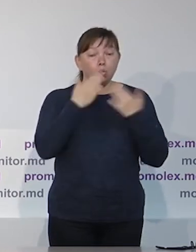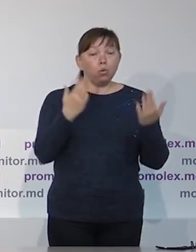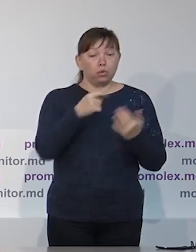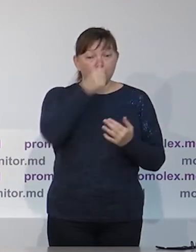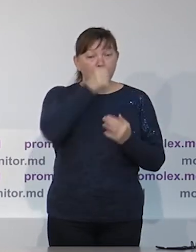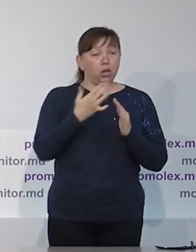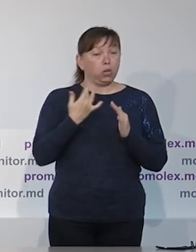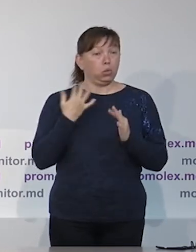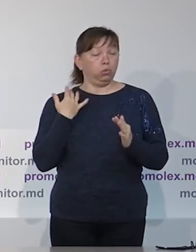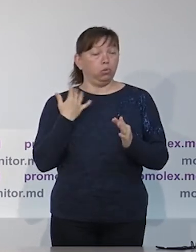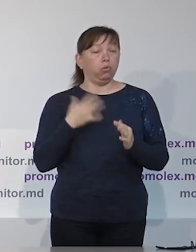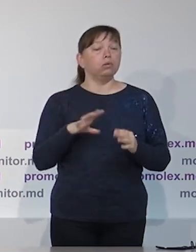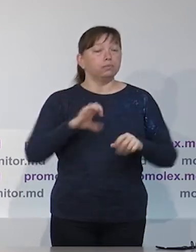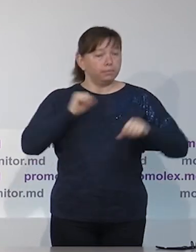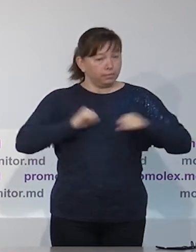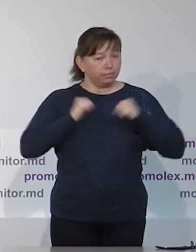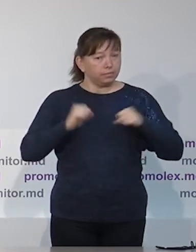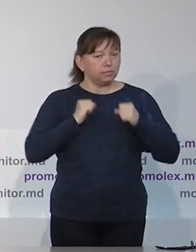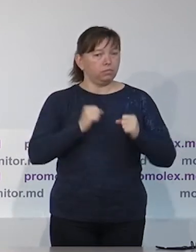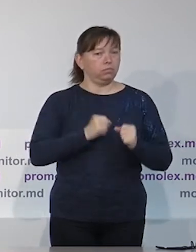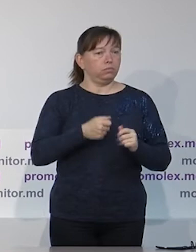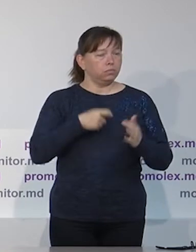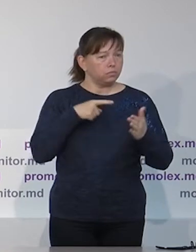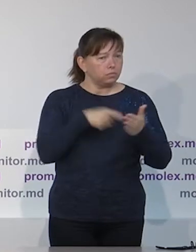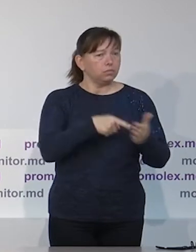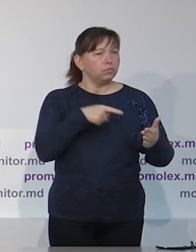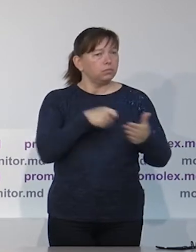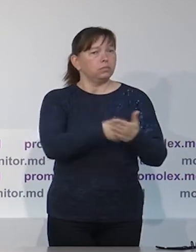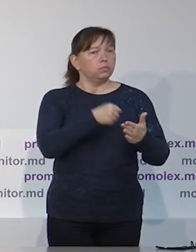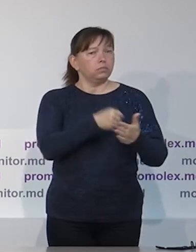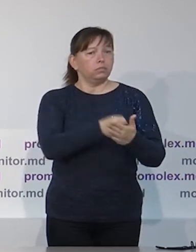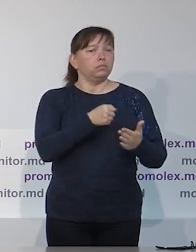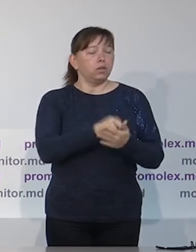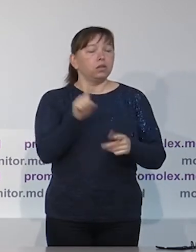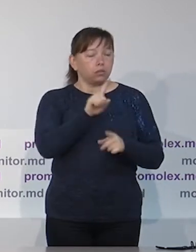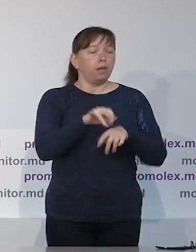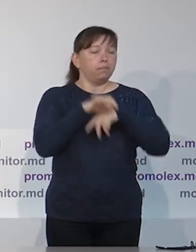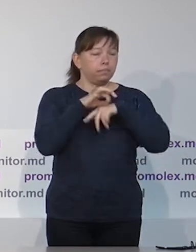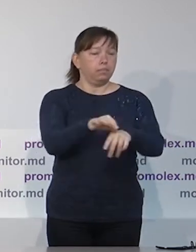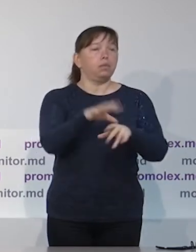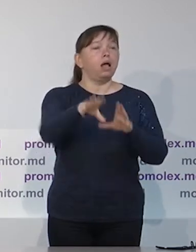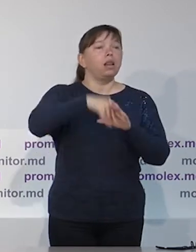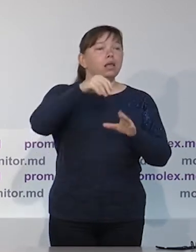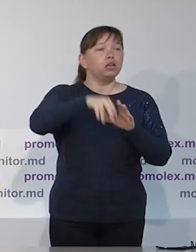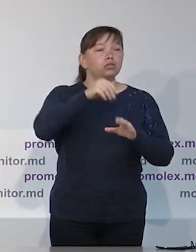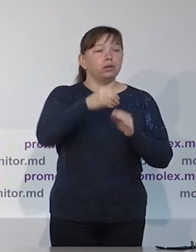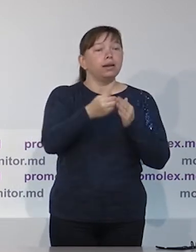вступила в свою должность, это обещание стало приоритетным